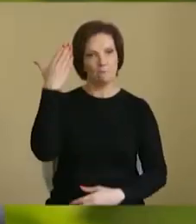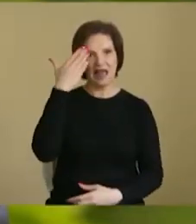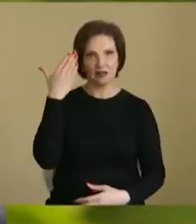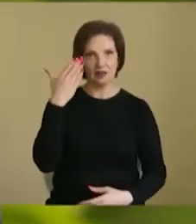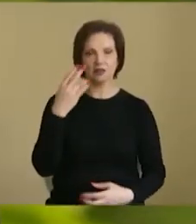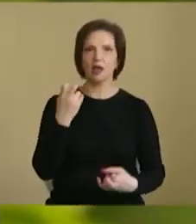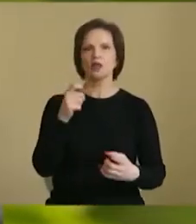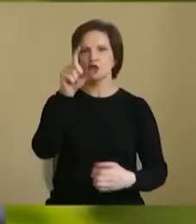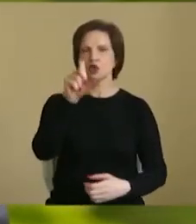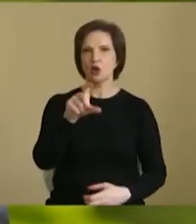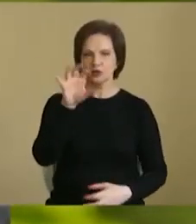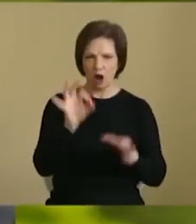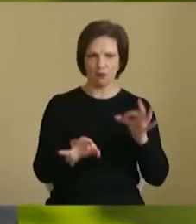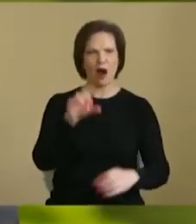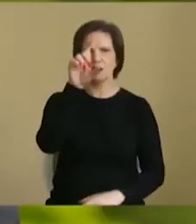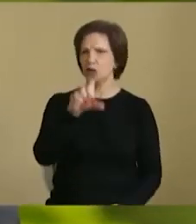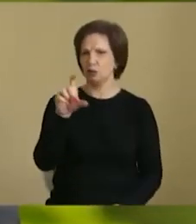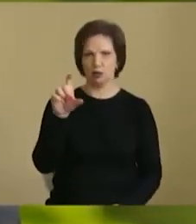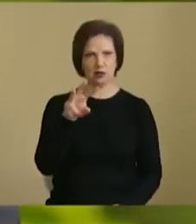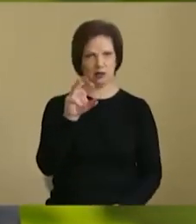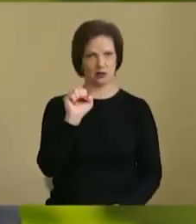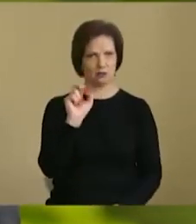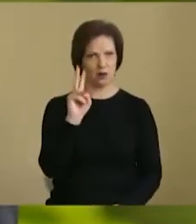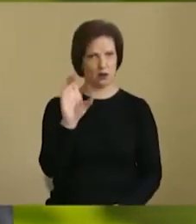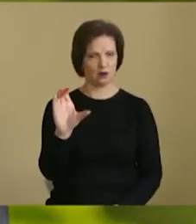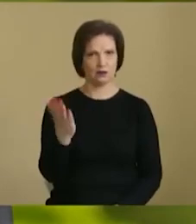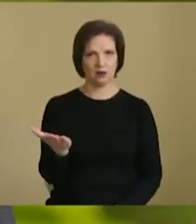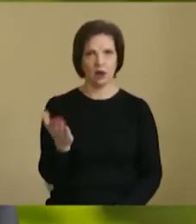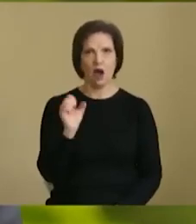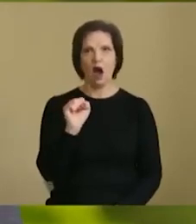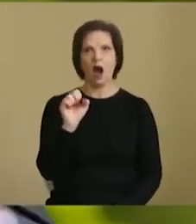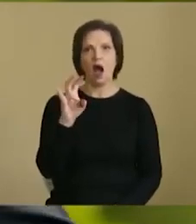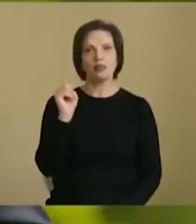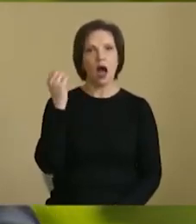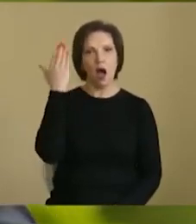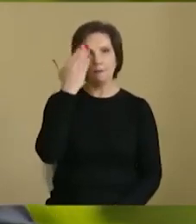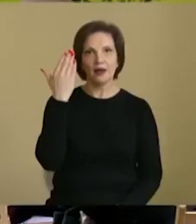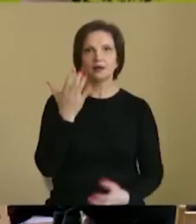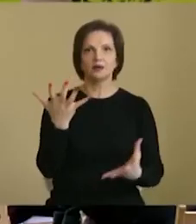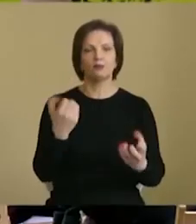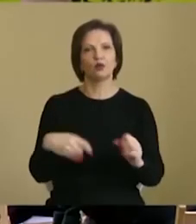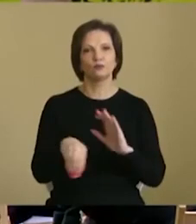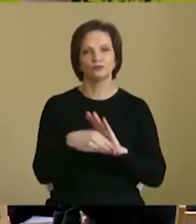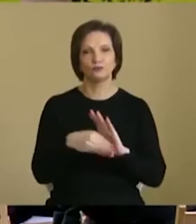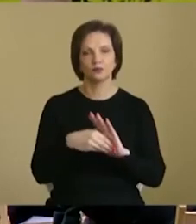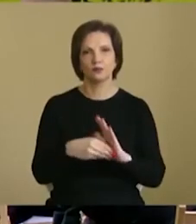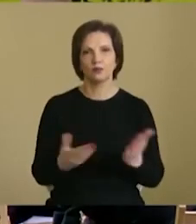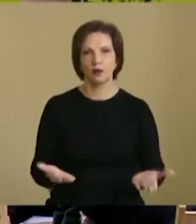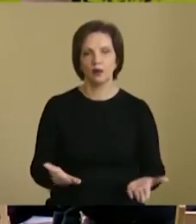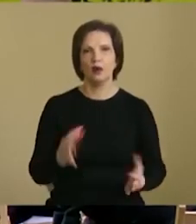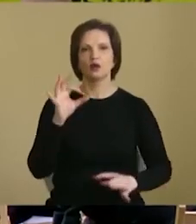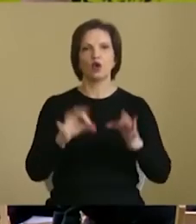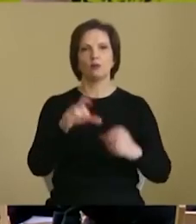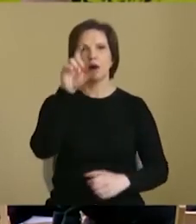Нормальна людина, Макс, нормальна, але на митниці беруть хабарі. Нормальна людина,